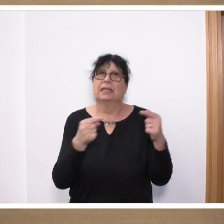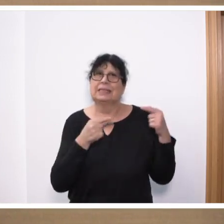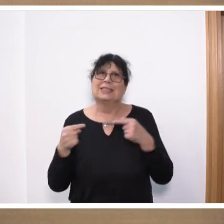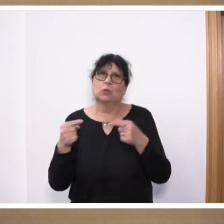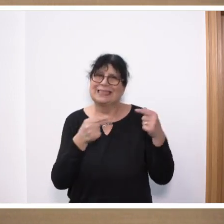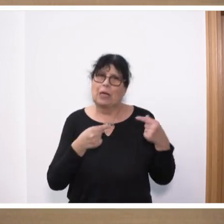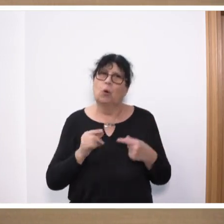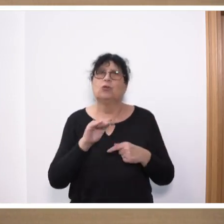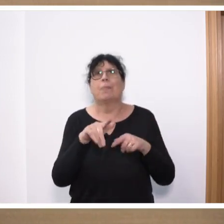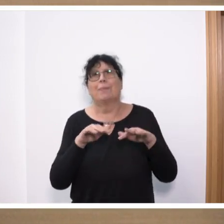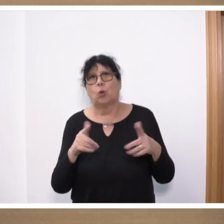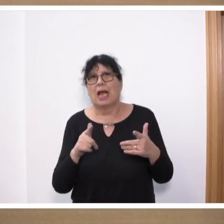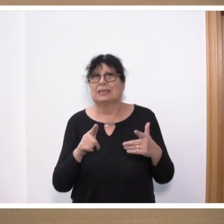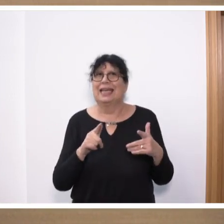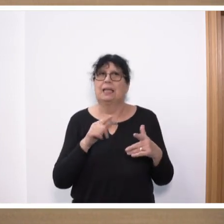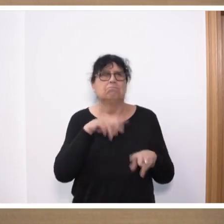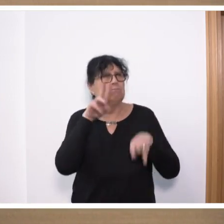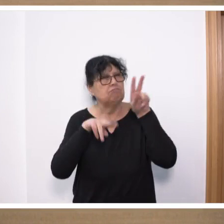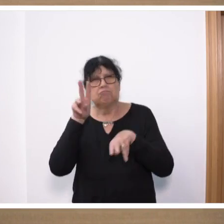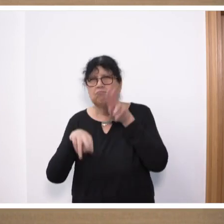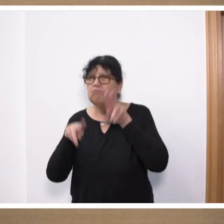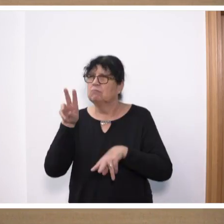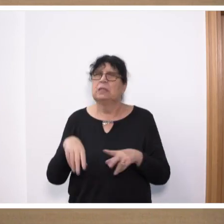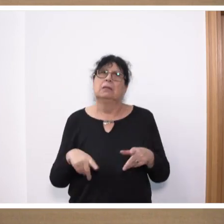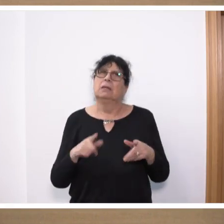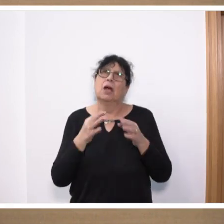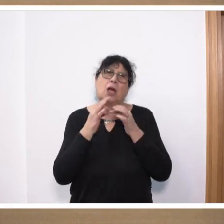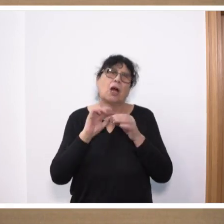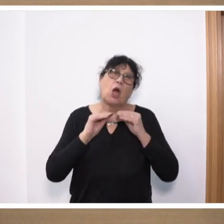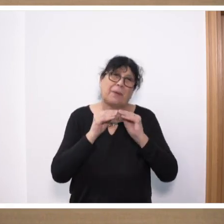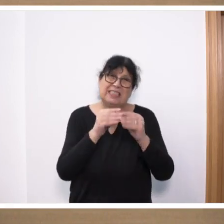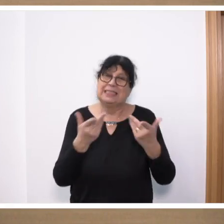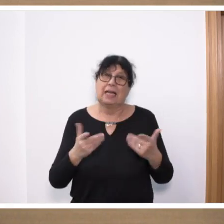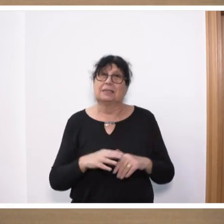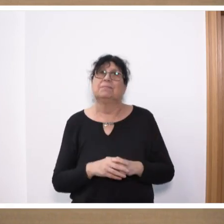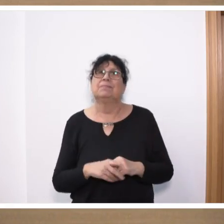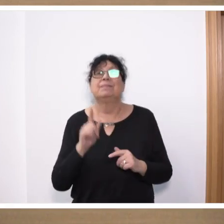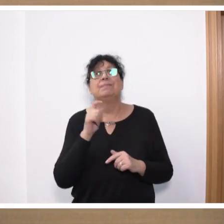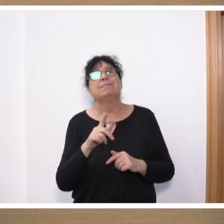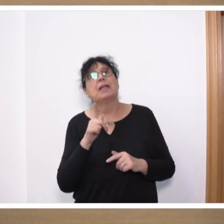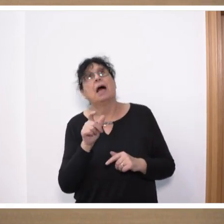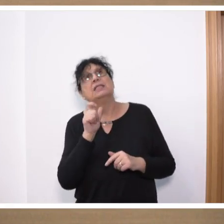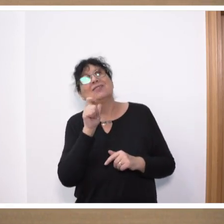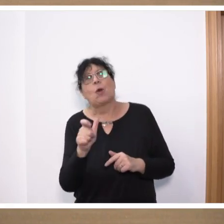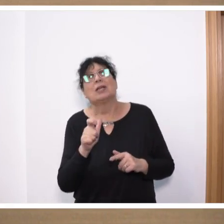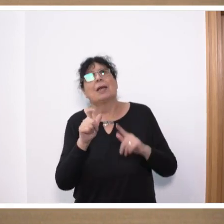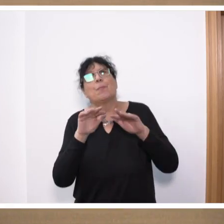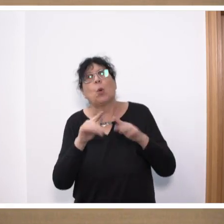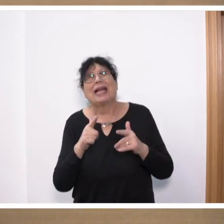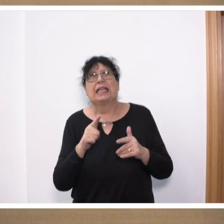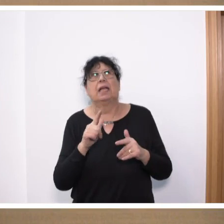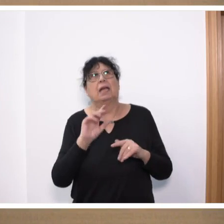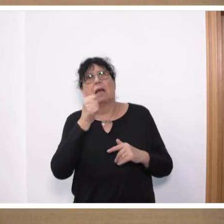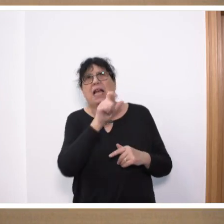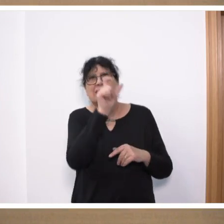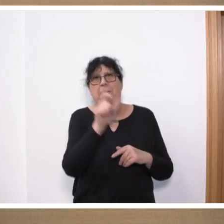Bürokratie ist vielschichtig, sie ist komplex und sie ist nuanciert. Und der Begriff Bürokratie ist für die meisten Menschen